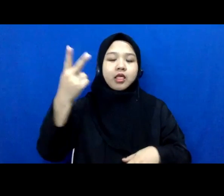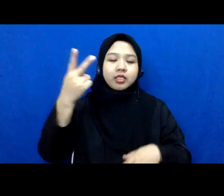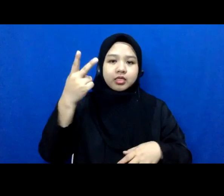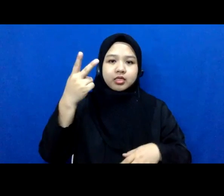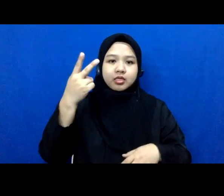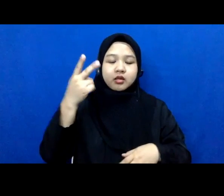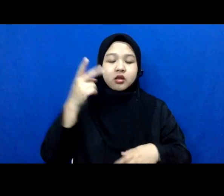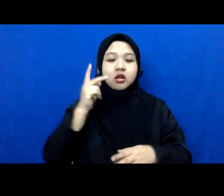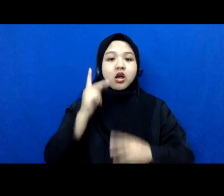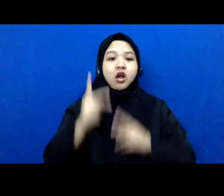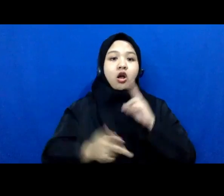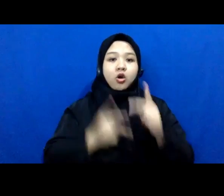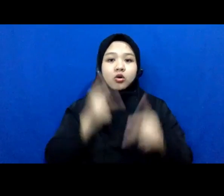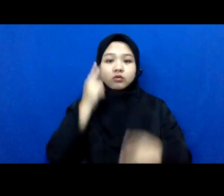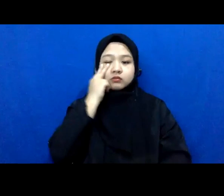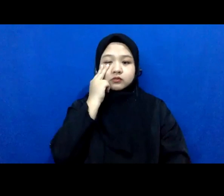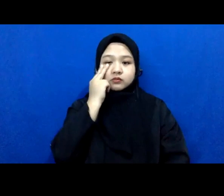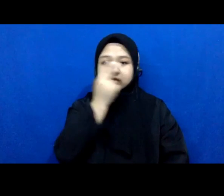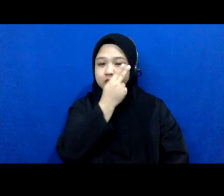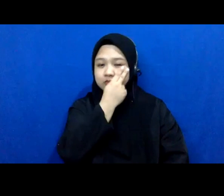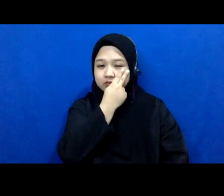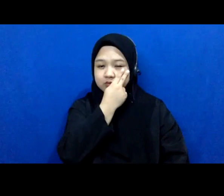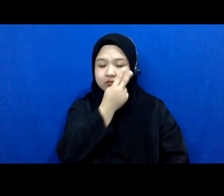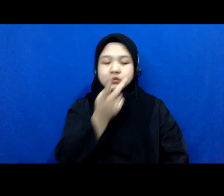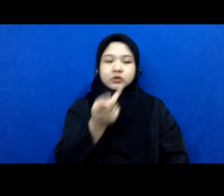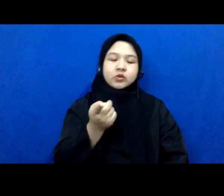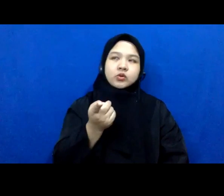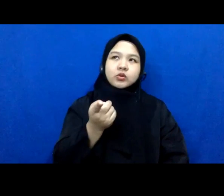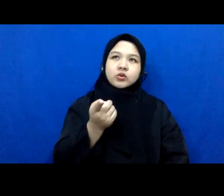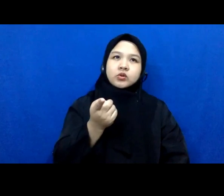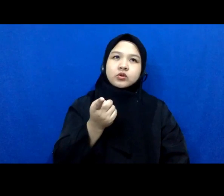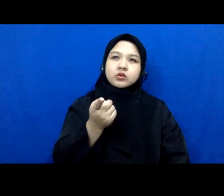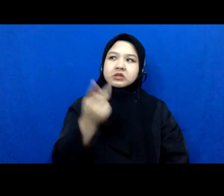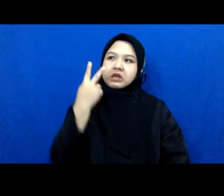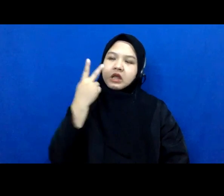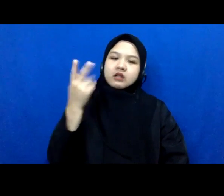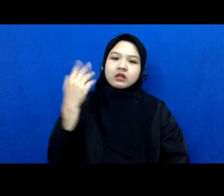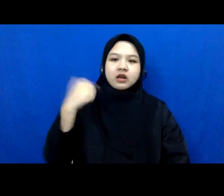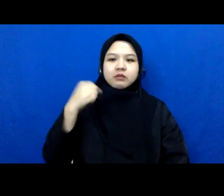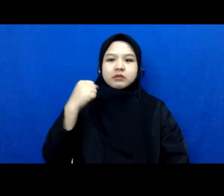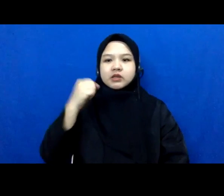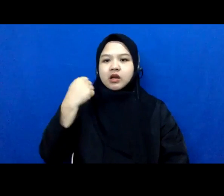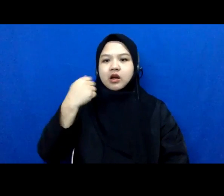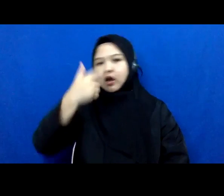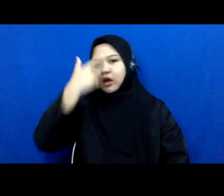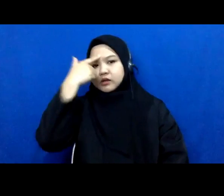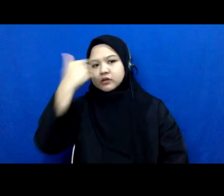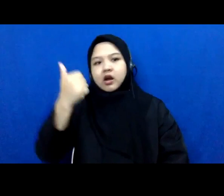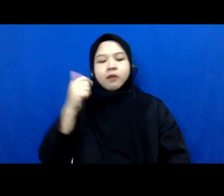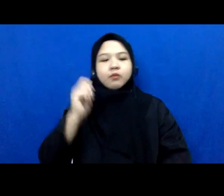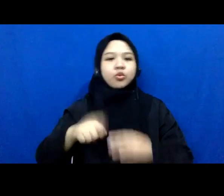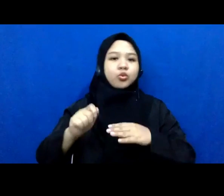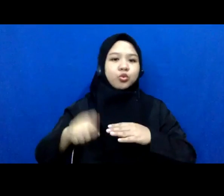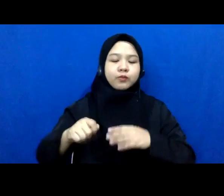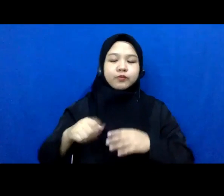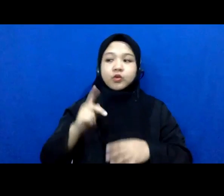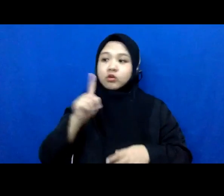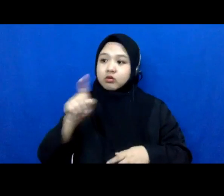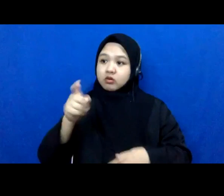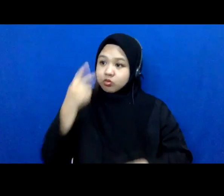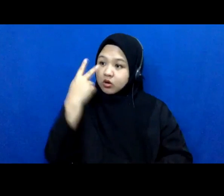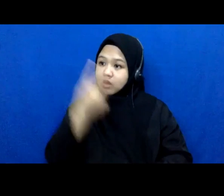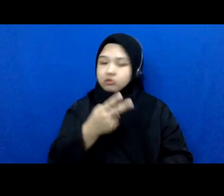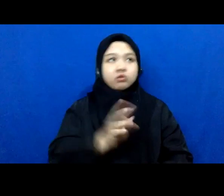sedangkan yang netra tuh dianggap tidak apa tidak memiliki kecakapan hukum karena misalnya ditanya kamu lihat